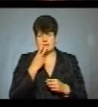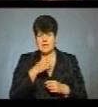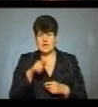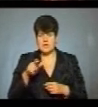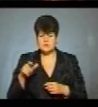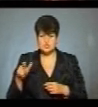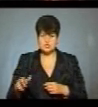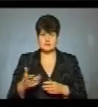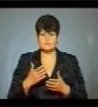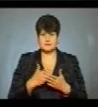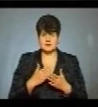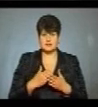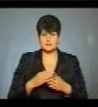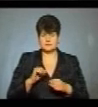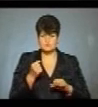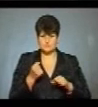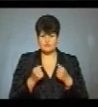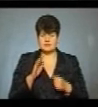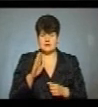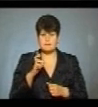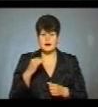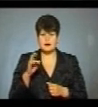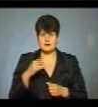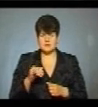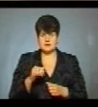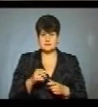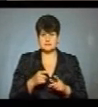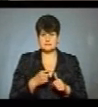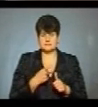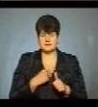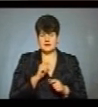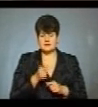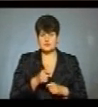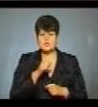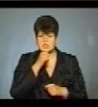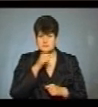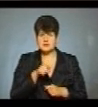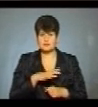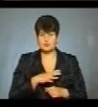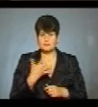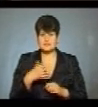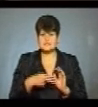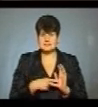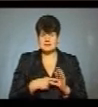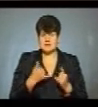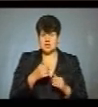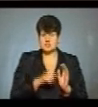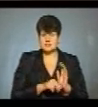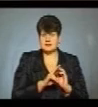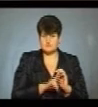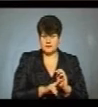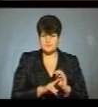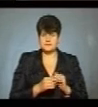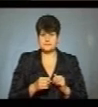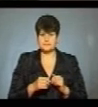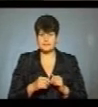побратими Степана Стефурака. Один із них – Василь Байда із позивним дід. Мені туди було 57 років, зараз 62. Стефурака. Мені туди, як загинув